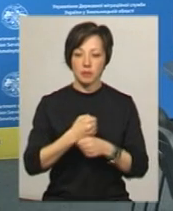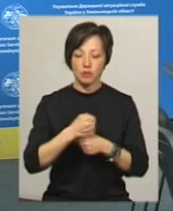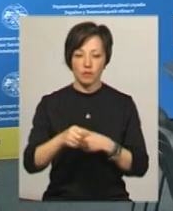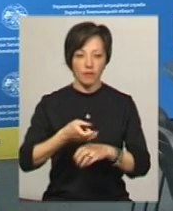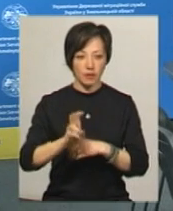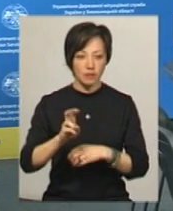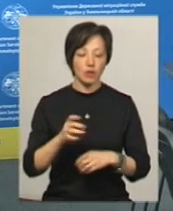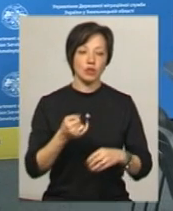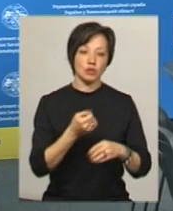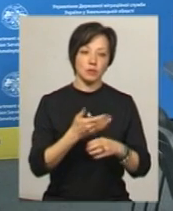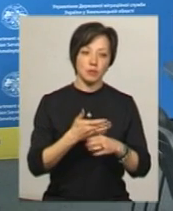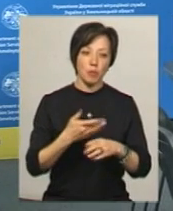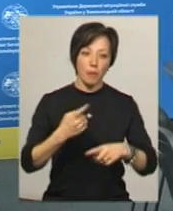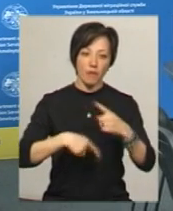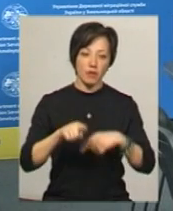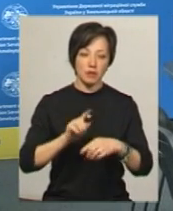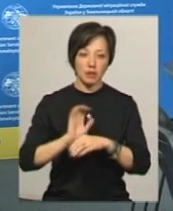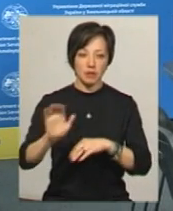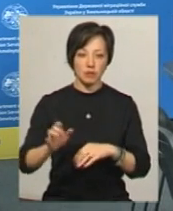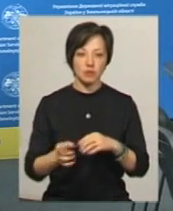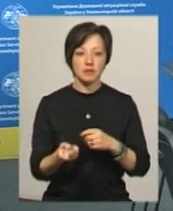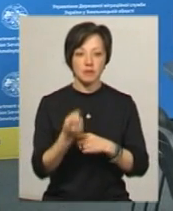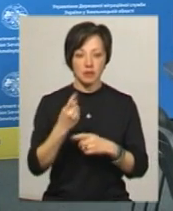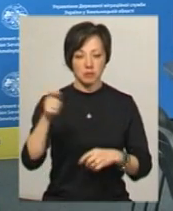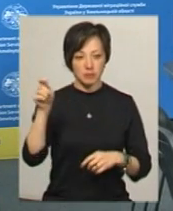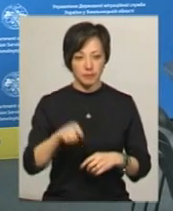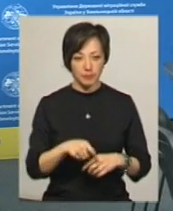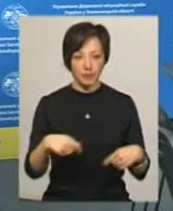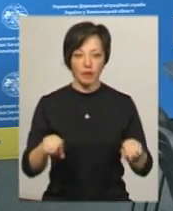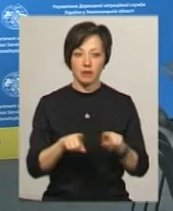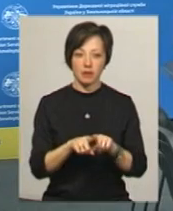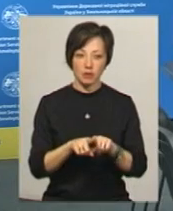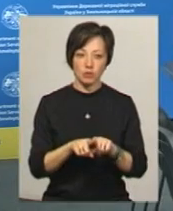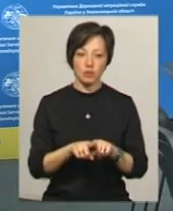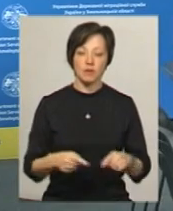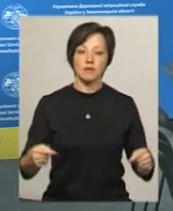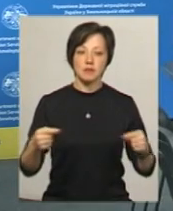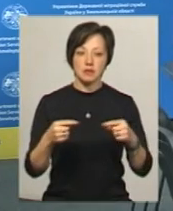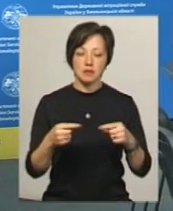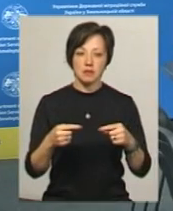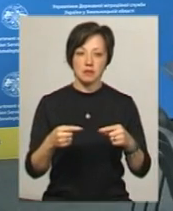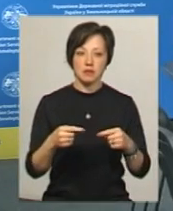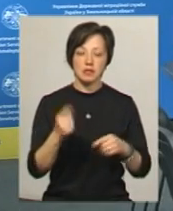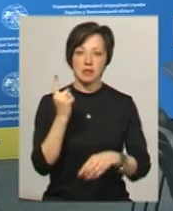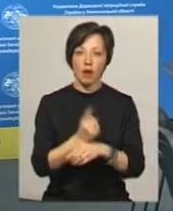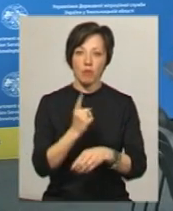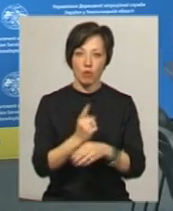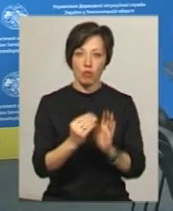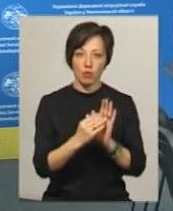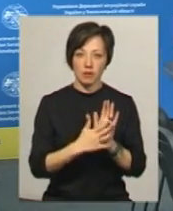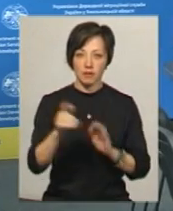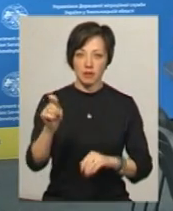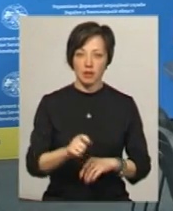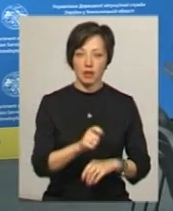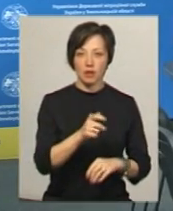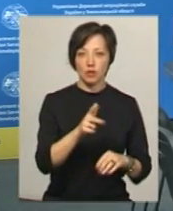видворення, частину про примусове повернення до країни походження, а також встановлення певна заборона в'їзду терміном від